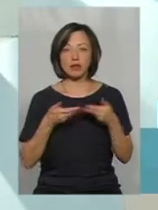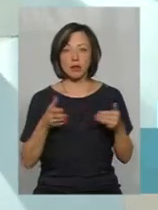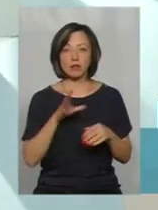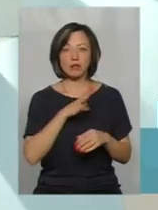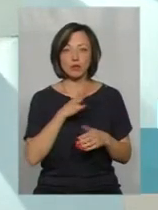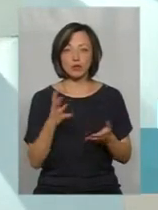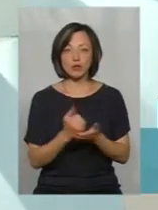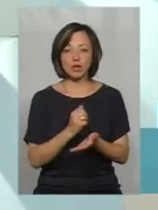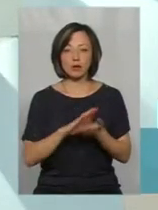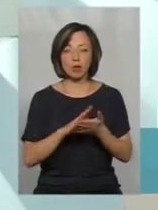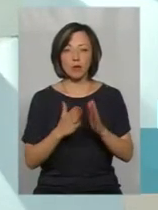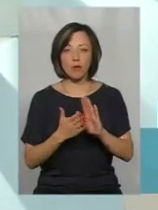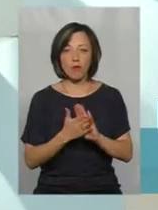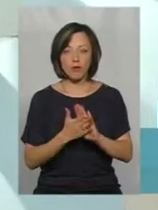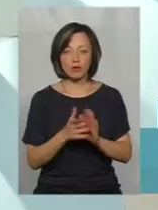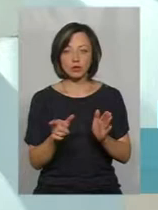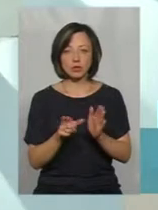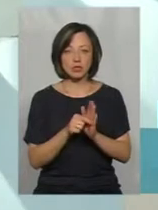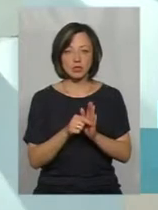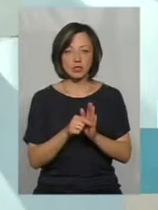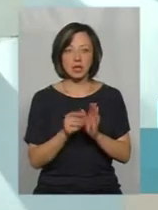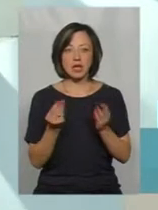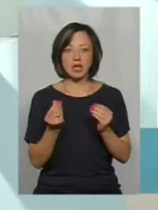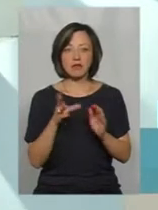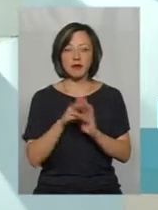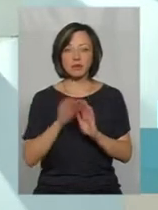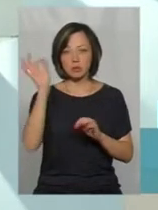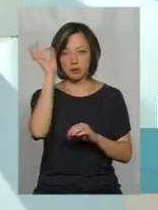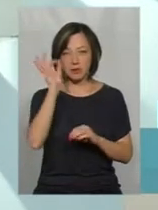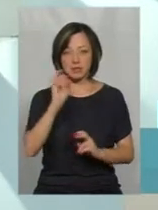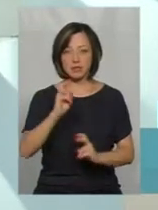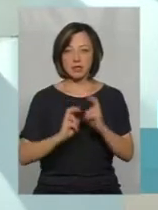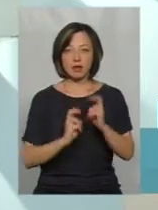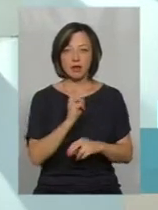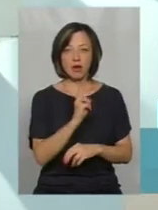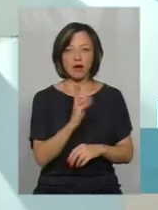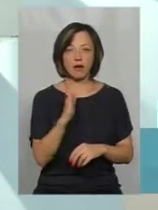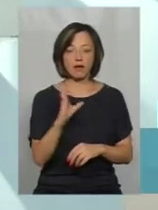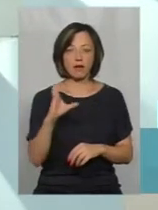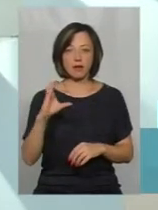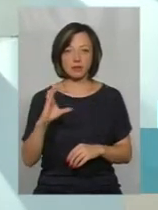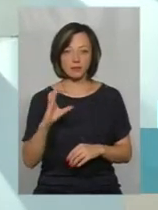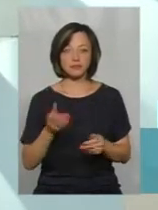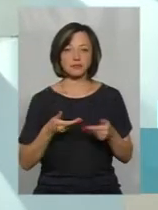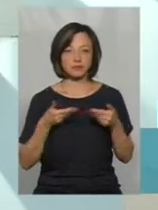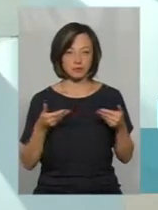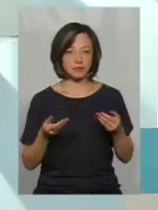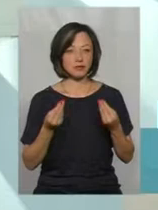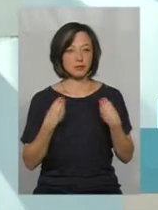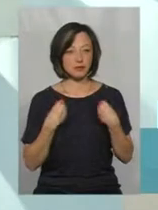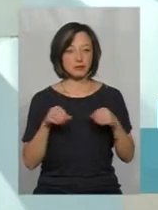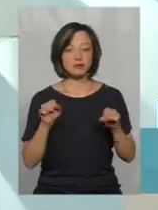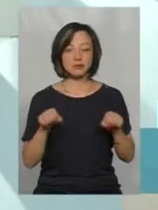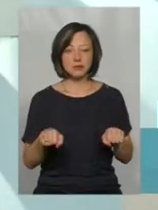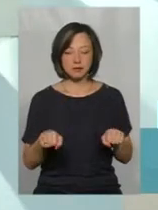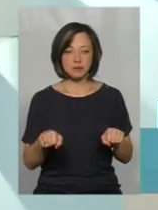досягнуто домовленості з інвестором німецьким, це завод КВС, який нам дає можливість